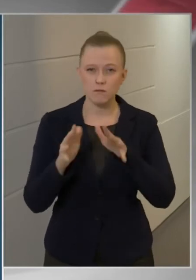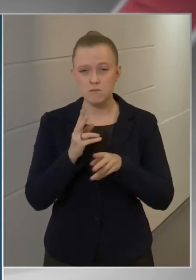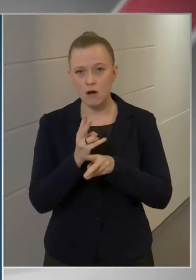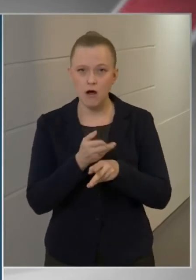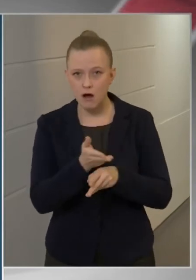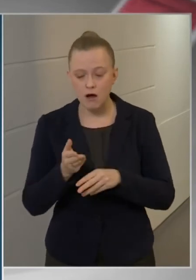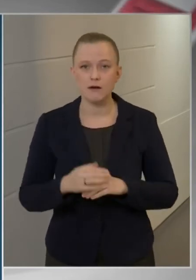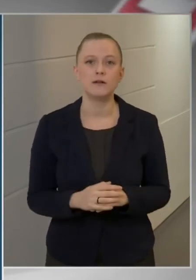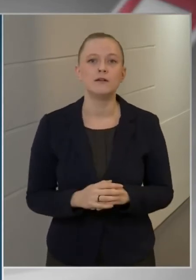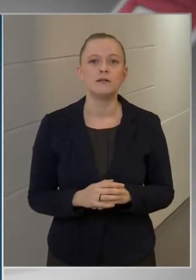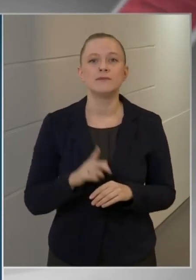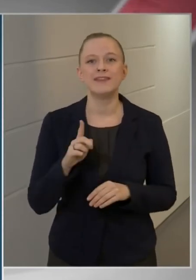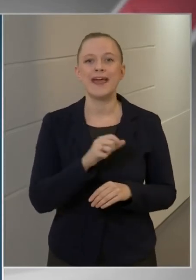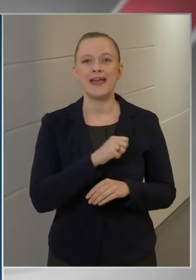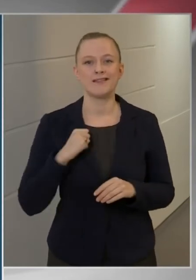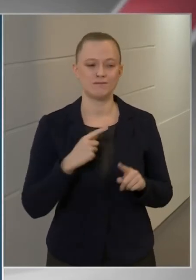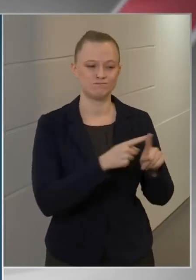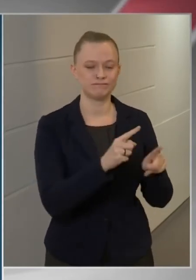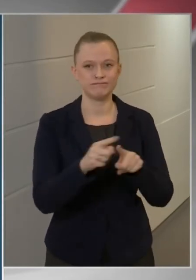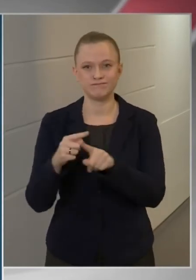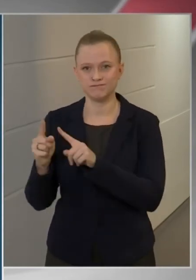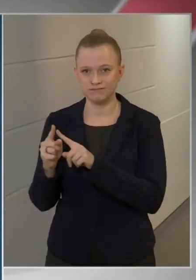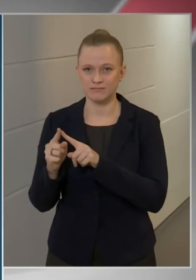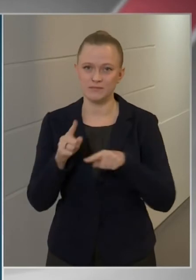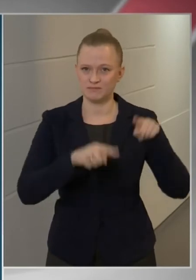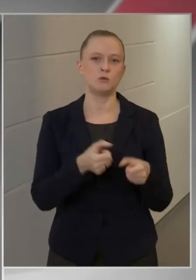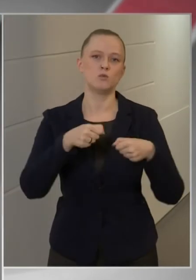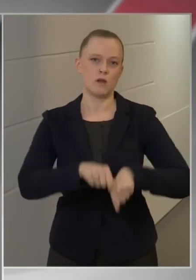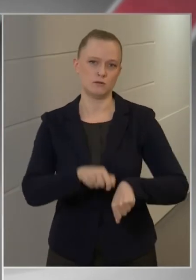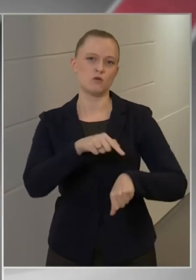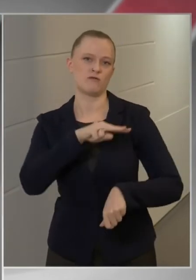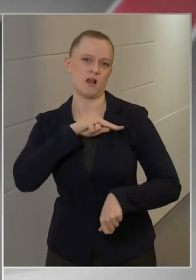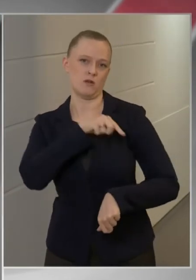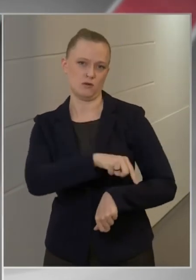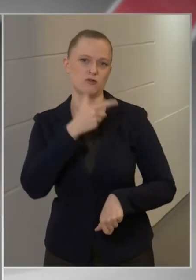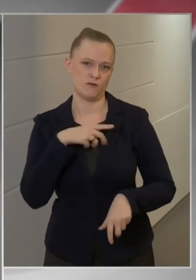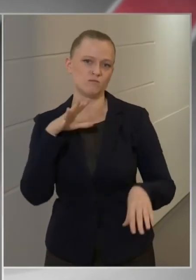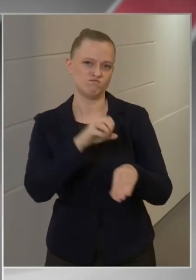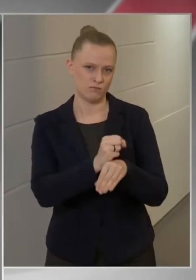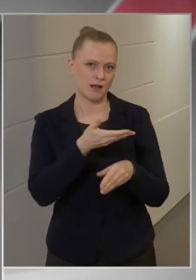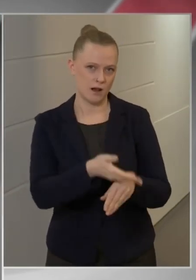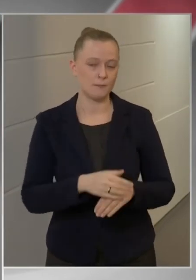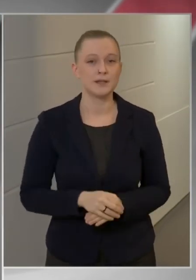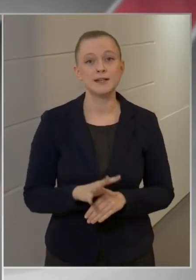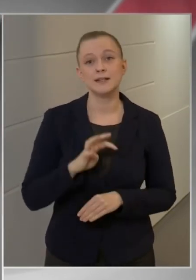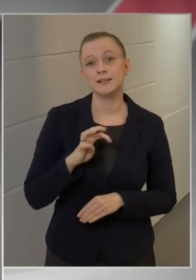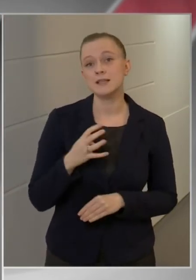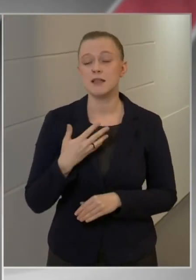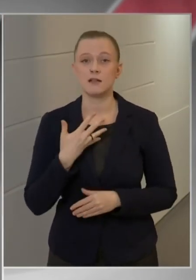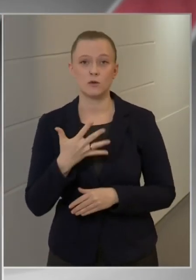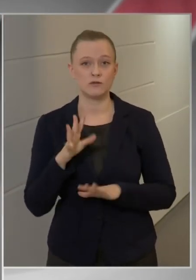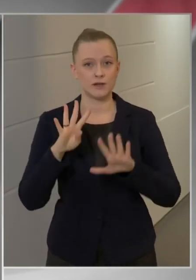bennünk, de az egyéni reakció az változatos lehet. Az elmúlt hétvégén a maszkviselési kötelezettség figyelmen